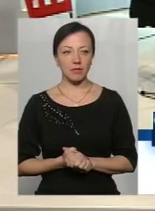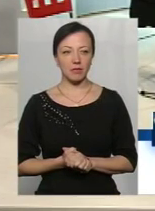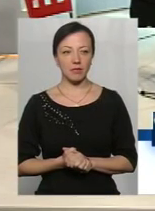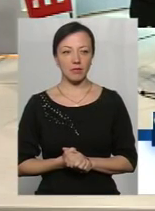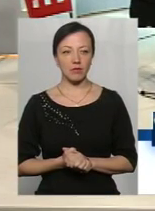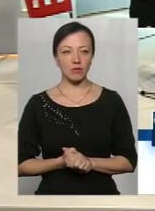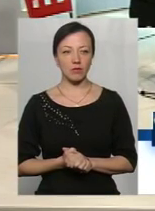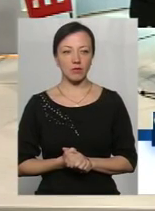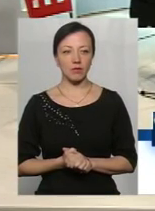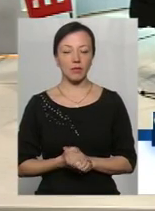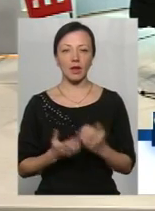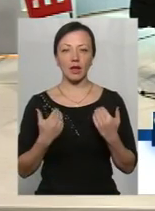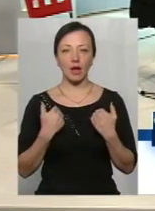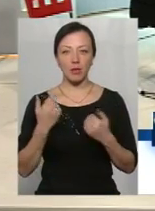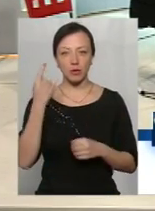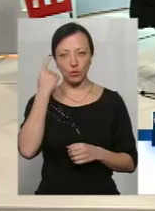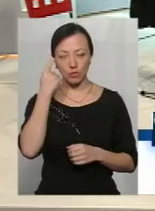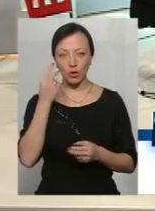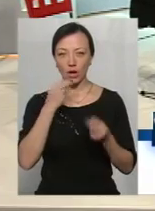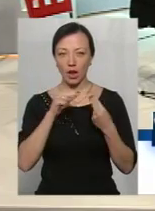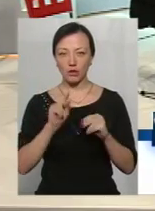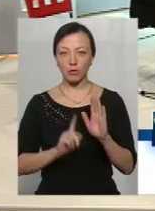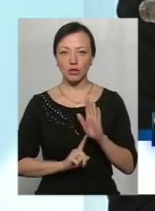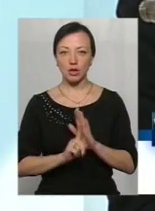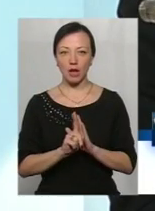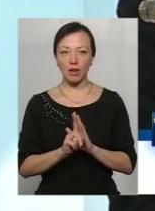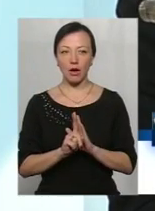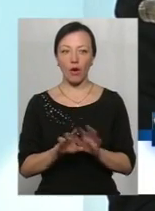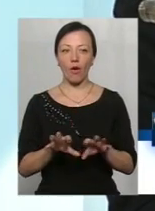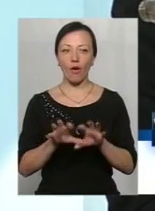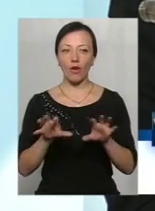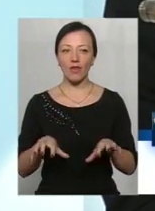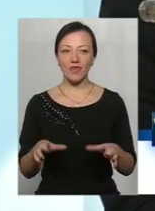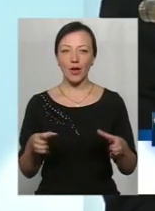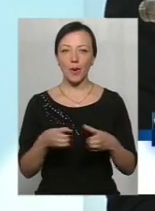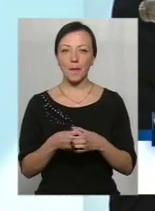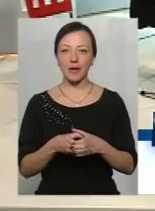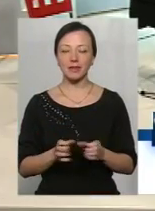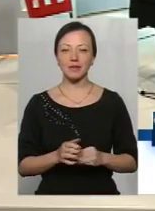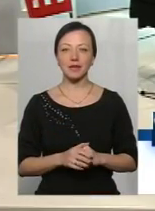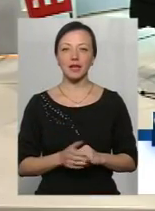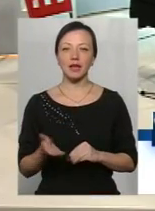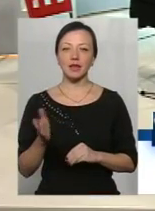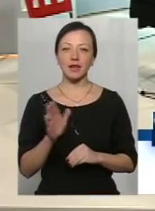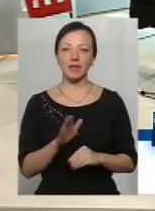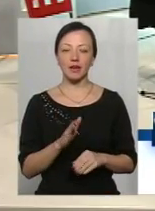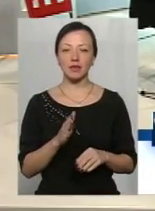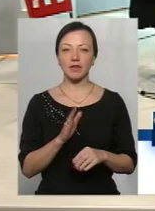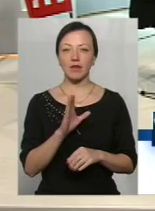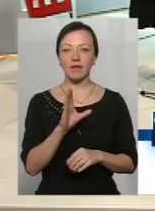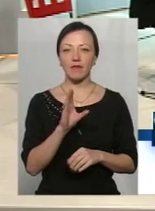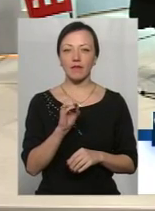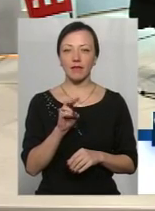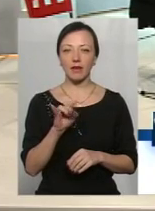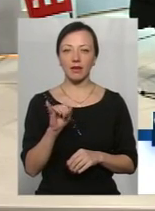Я думаю, що краще було б, щоб почали голови громадові, вибачте. Добре, то доді давайте, по честі. Пані